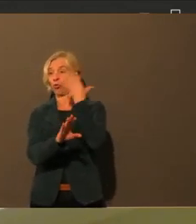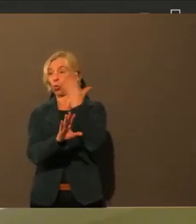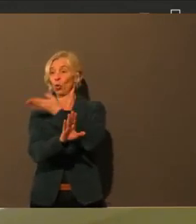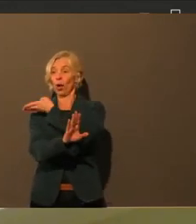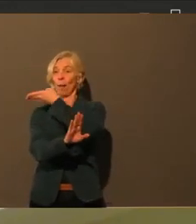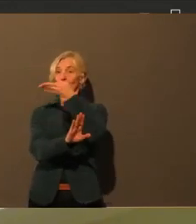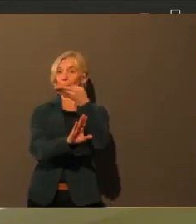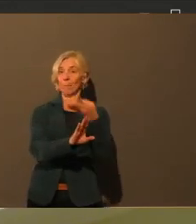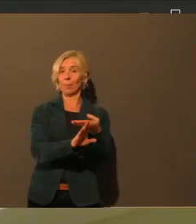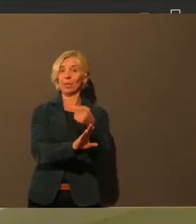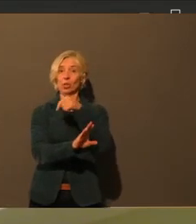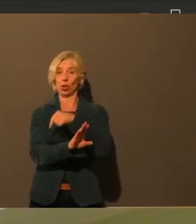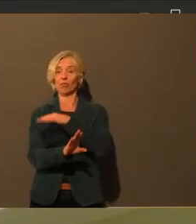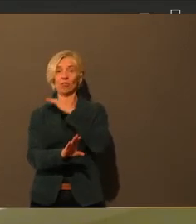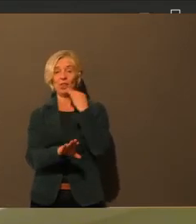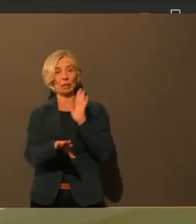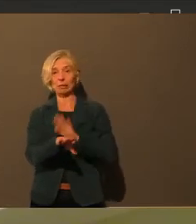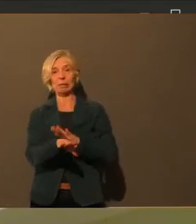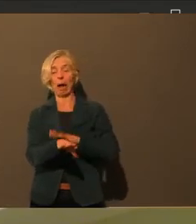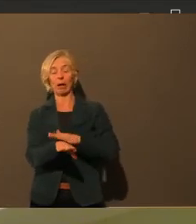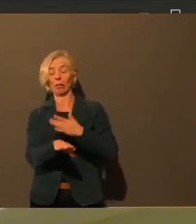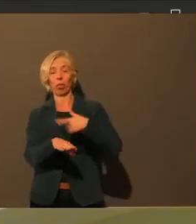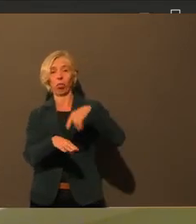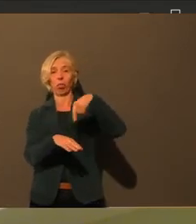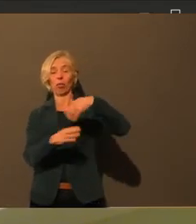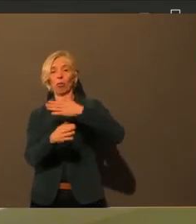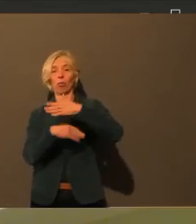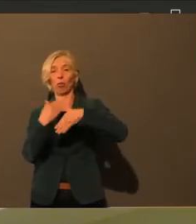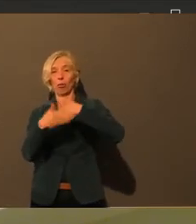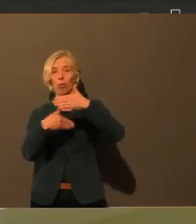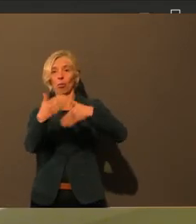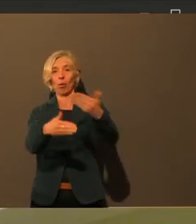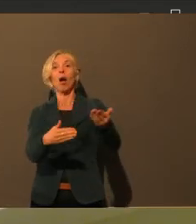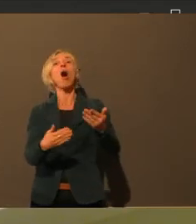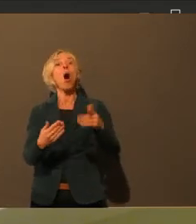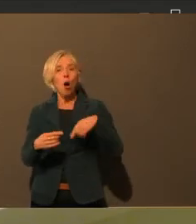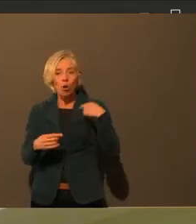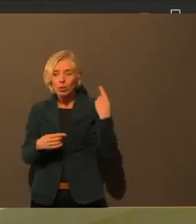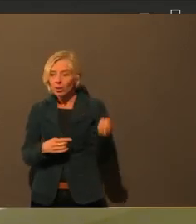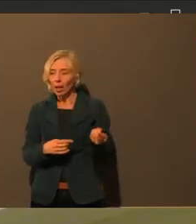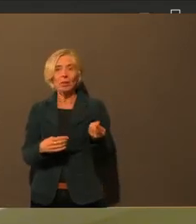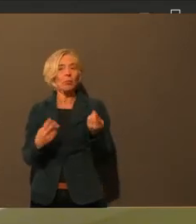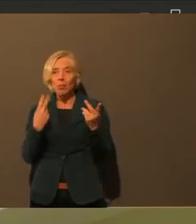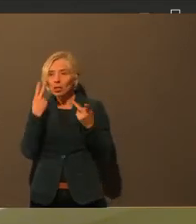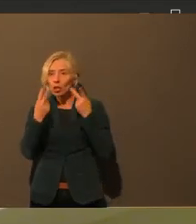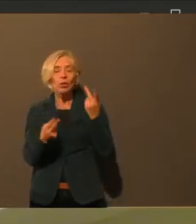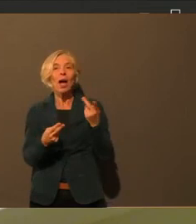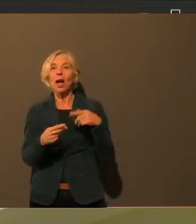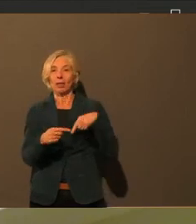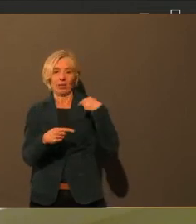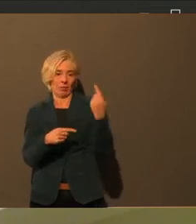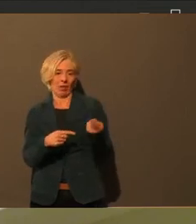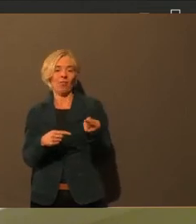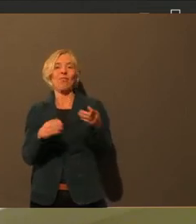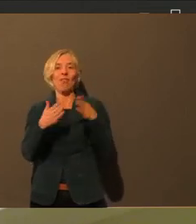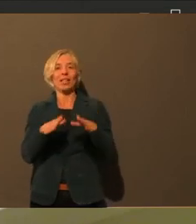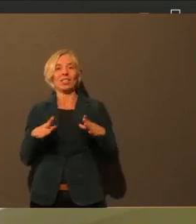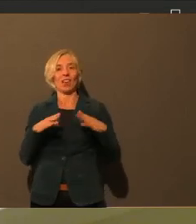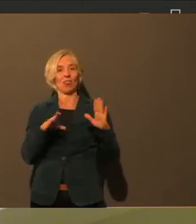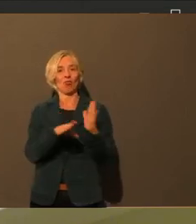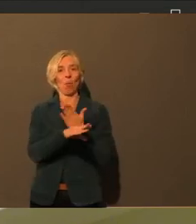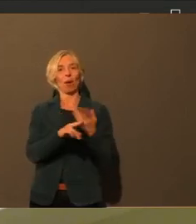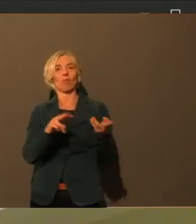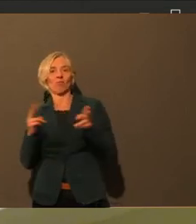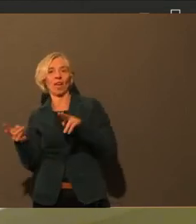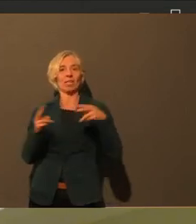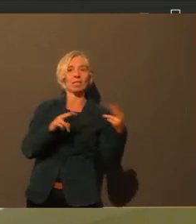vorwärts bringt, gerade mit Blick auf die Ankündigung Wechselunterricht nach den Weihnachtsferien. Und das andere Thema ist, ich